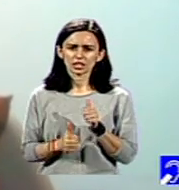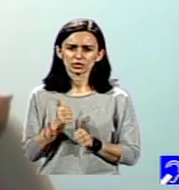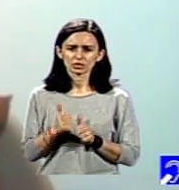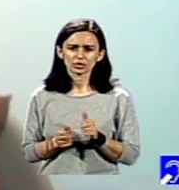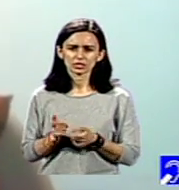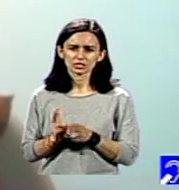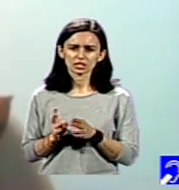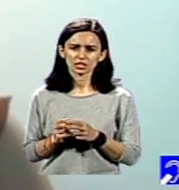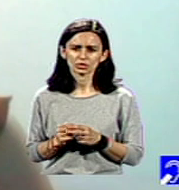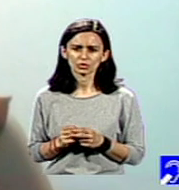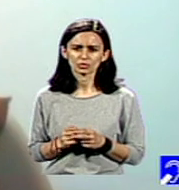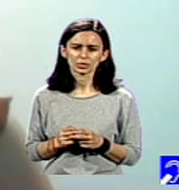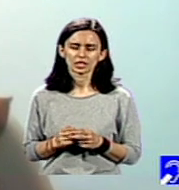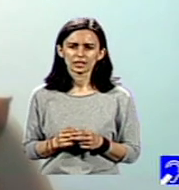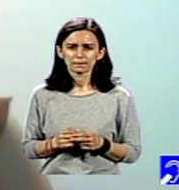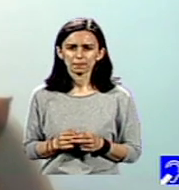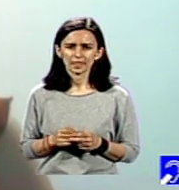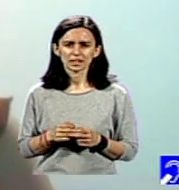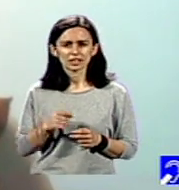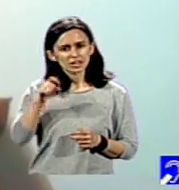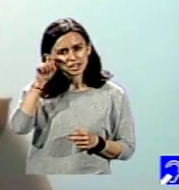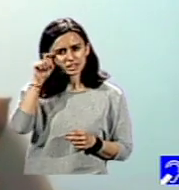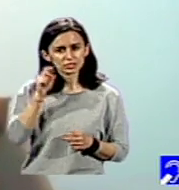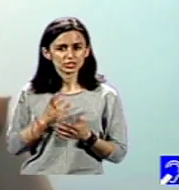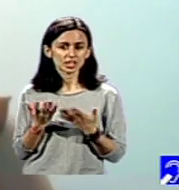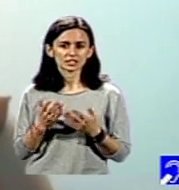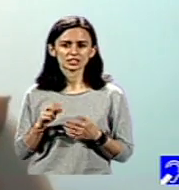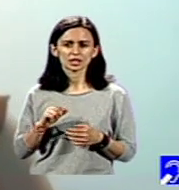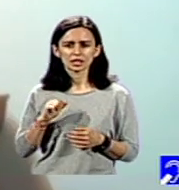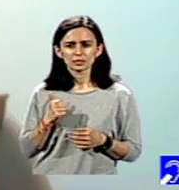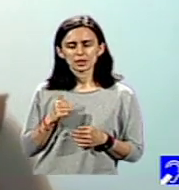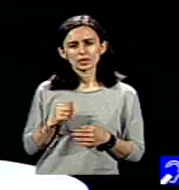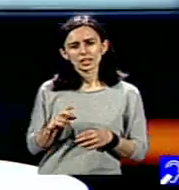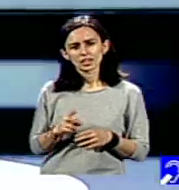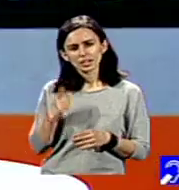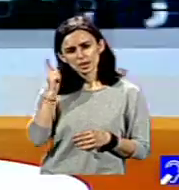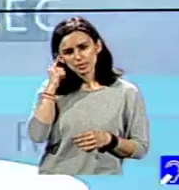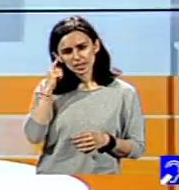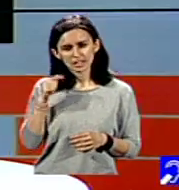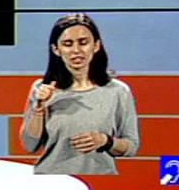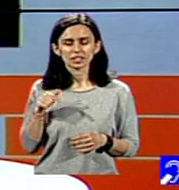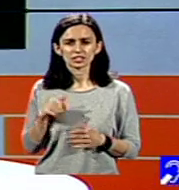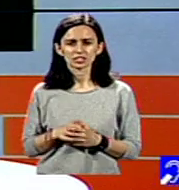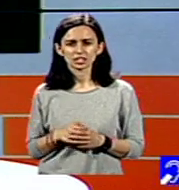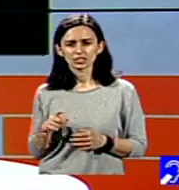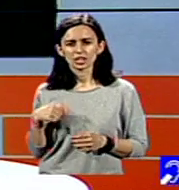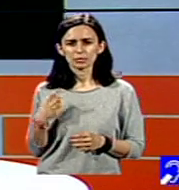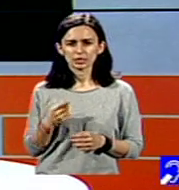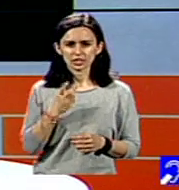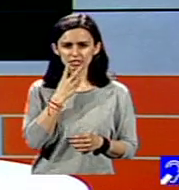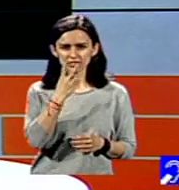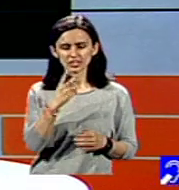părut, care i-au fost primele impresii de la această ediție. Și apoi îl veți vedea și dumneavoastră la fără